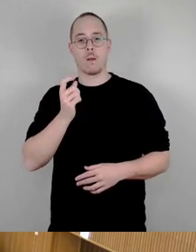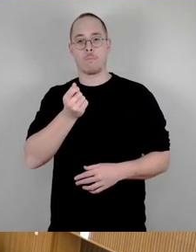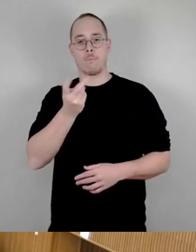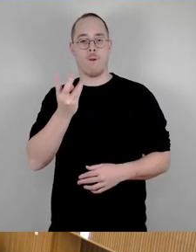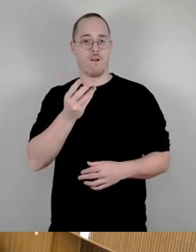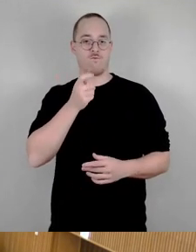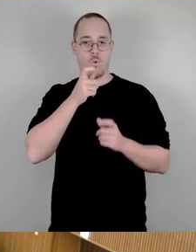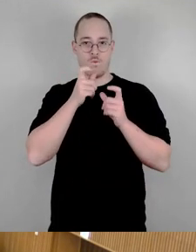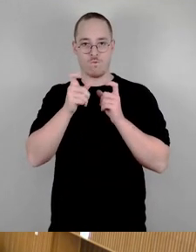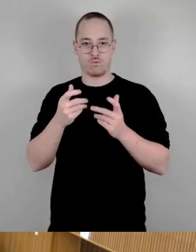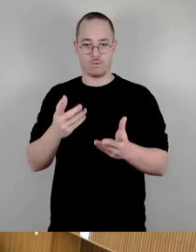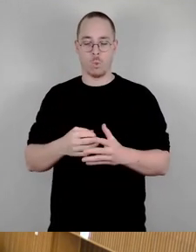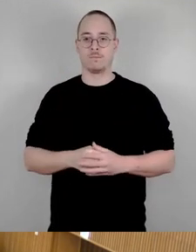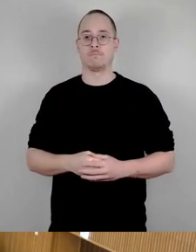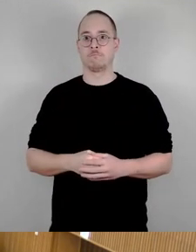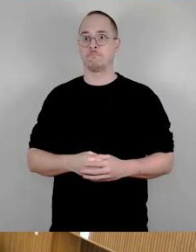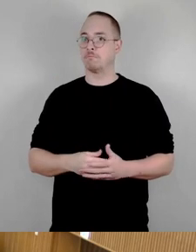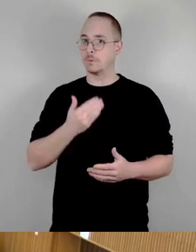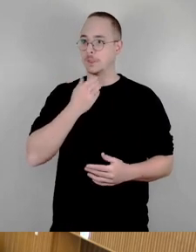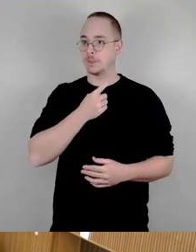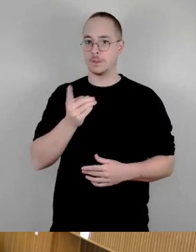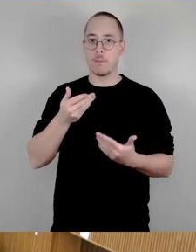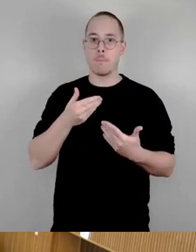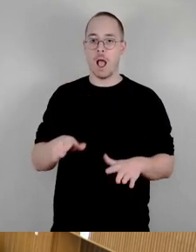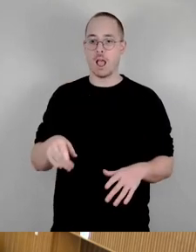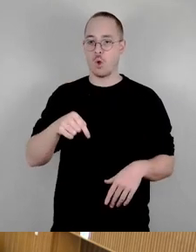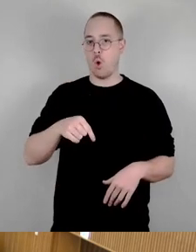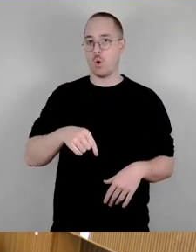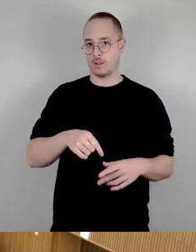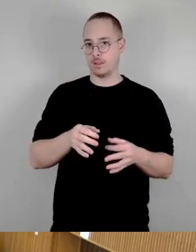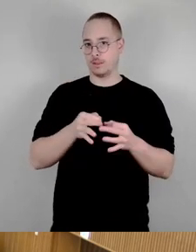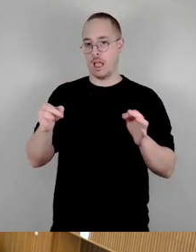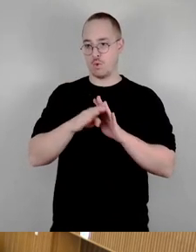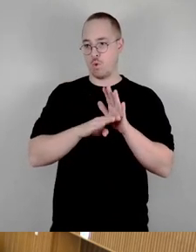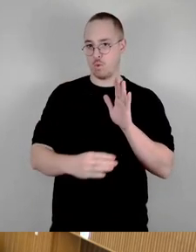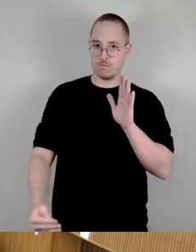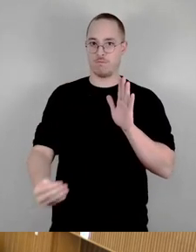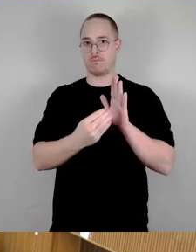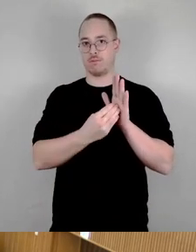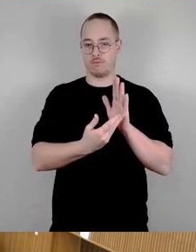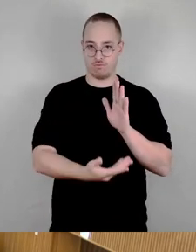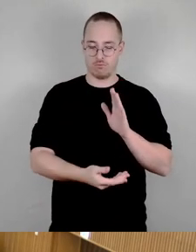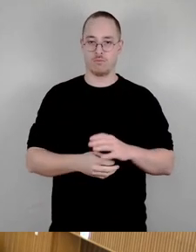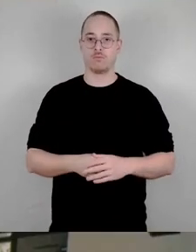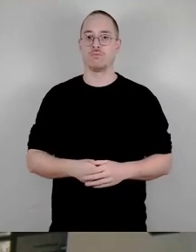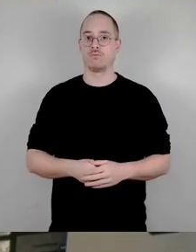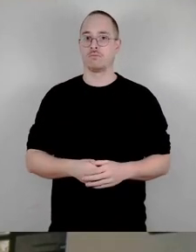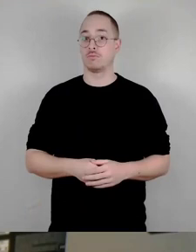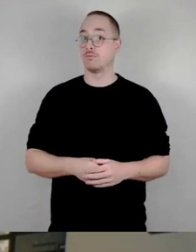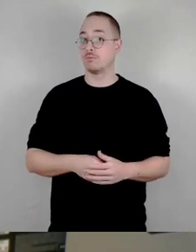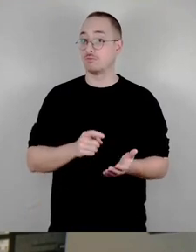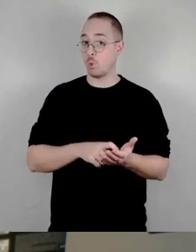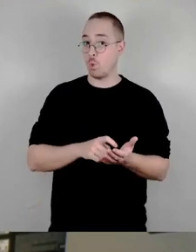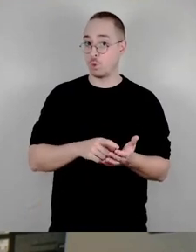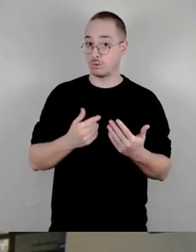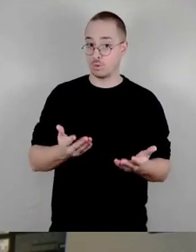heute auf die Tagesordnung zu setzen. Das hat folgenden Grund und ist infolge auch praktisch der DFB. Wir hatten gestern noch